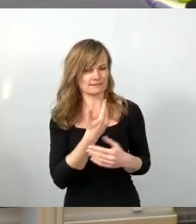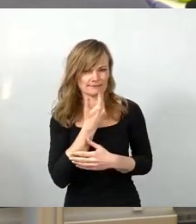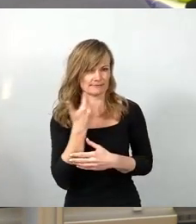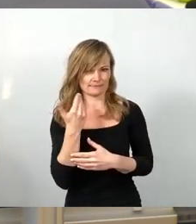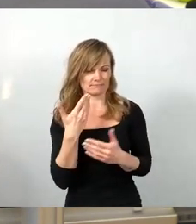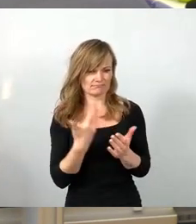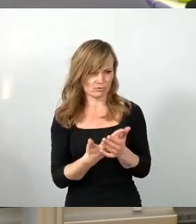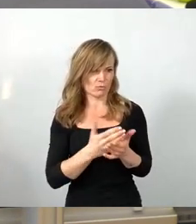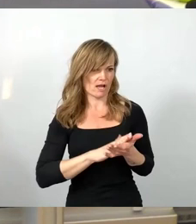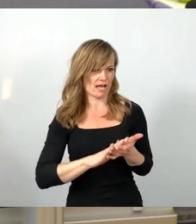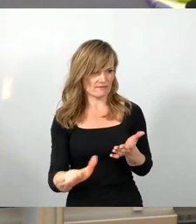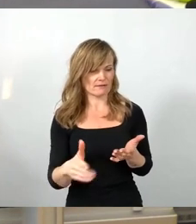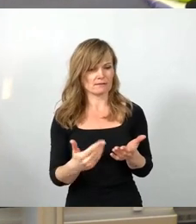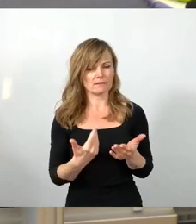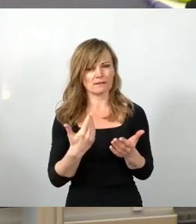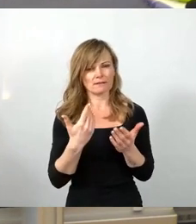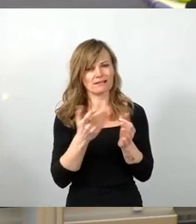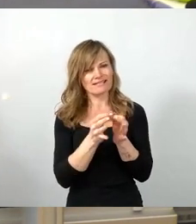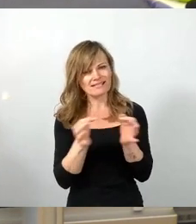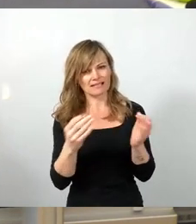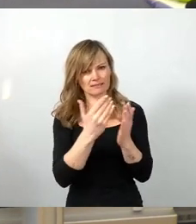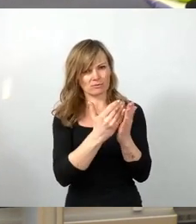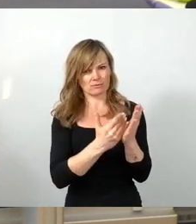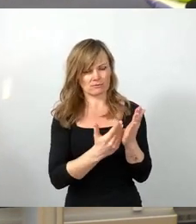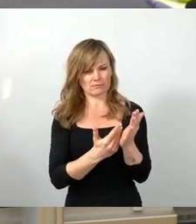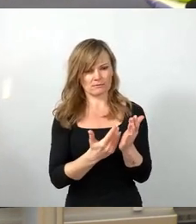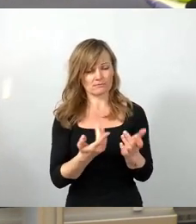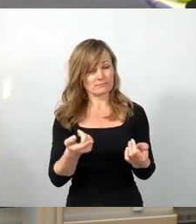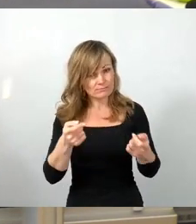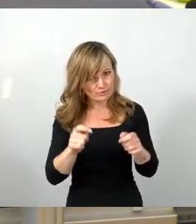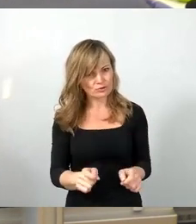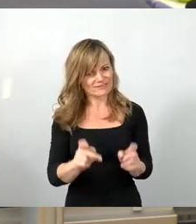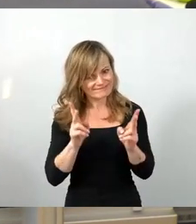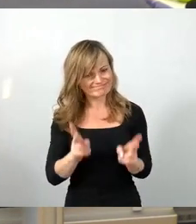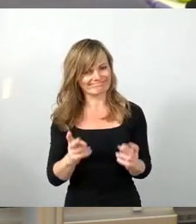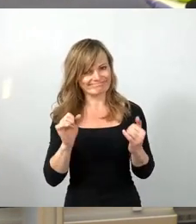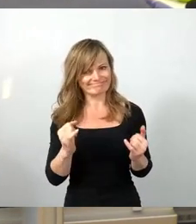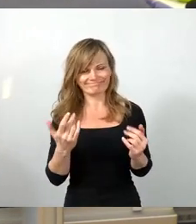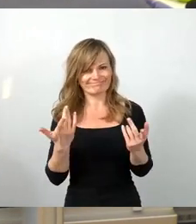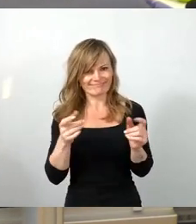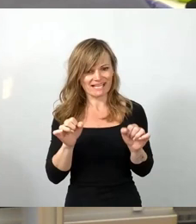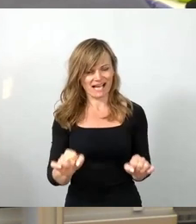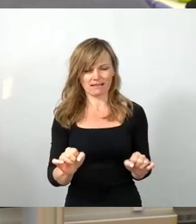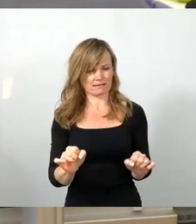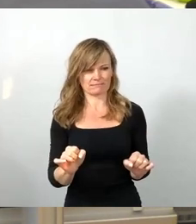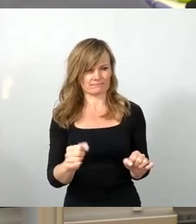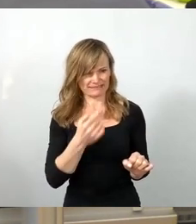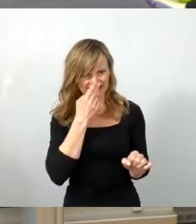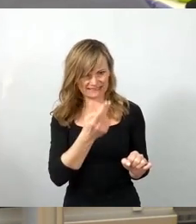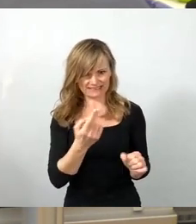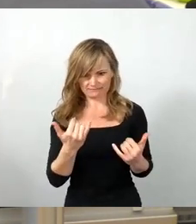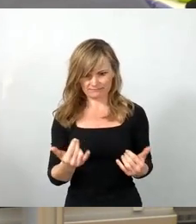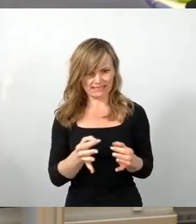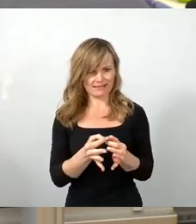Satzung nicht beschlussreif ist, zeigt sich ja am heutigen Tag ganz deutlich. Also,